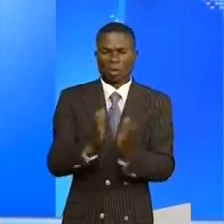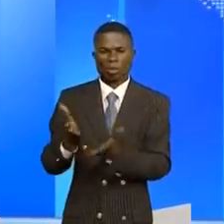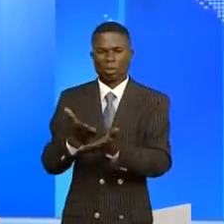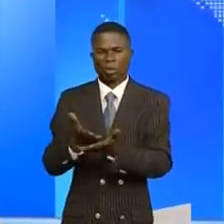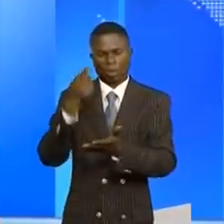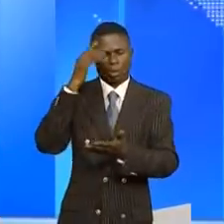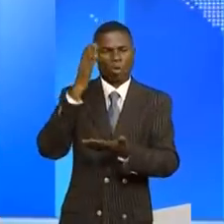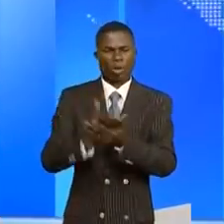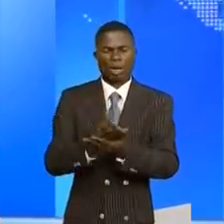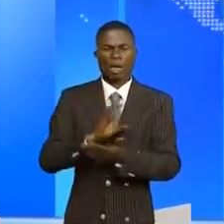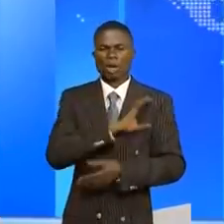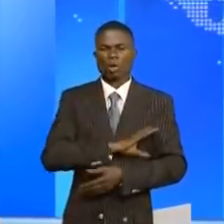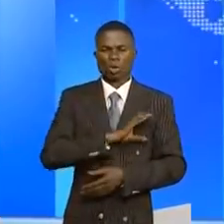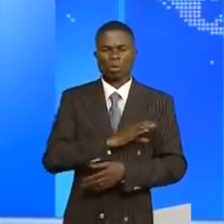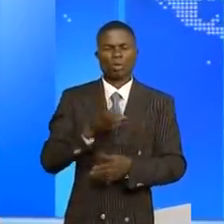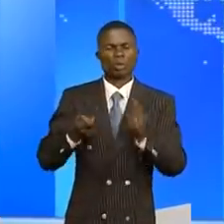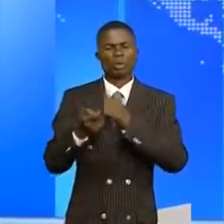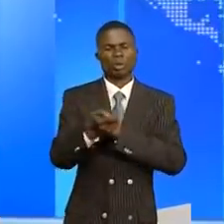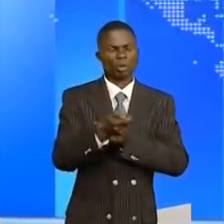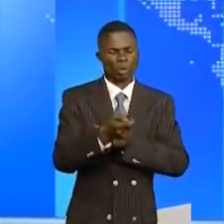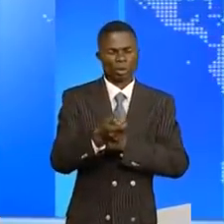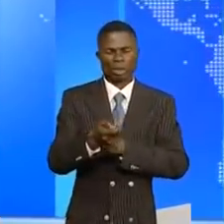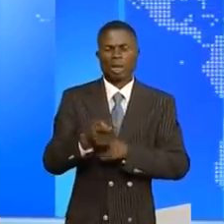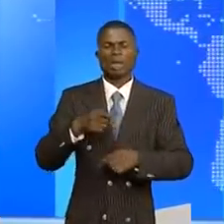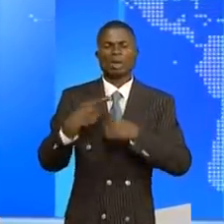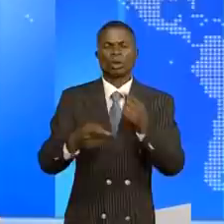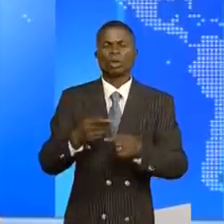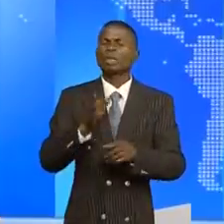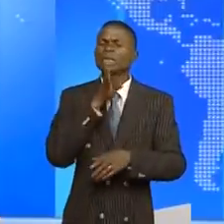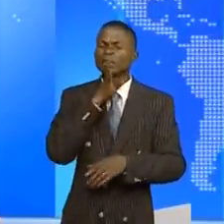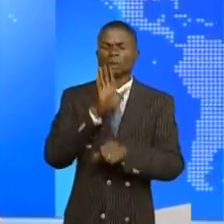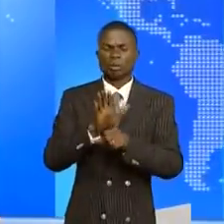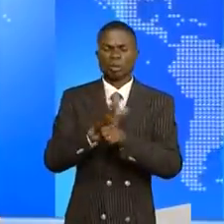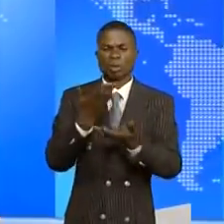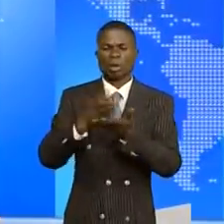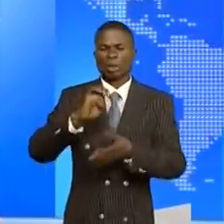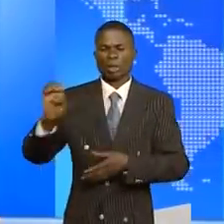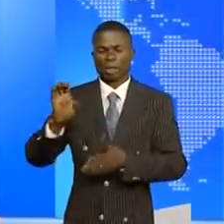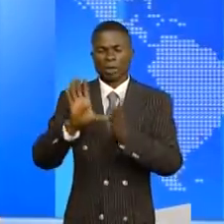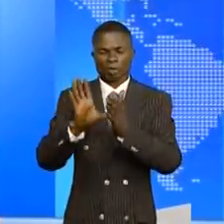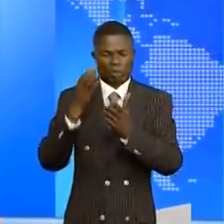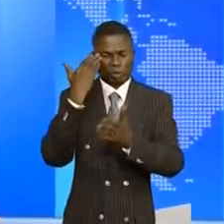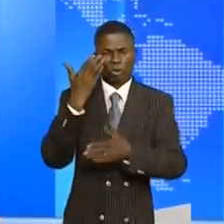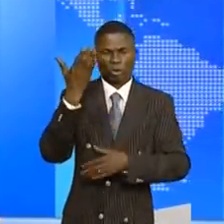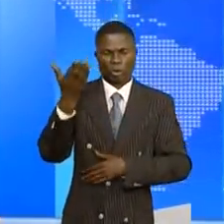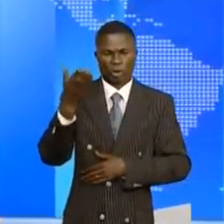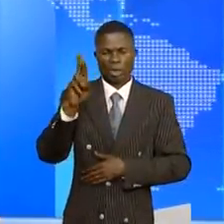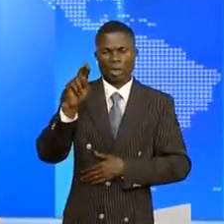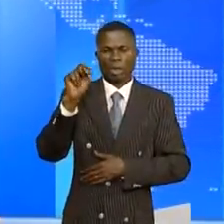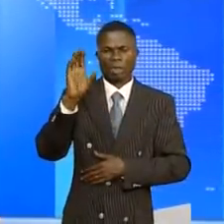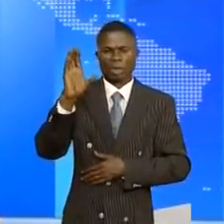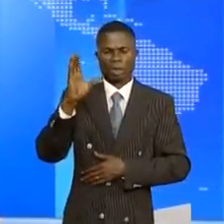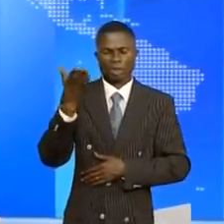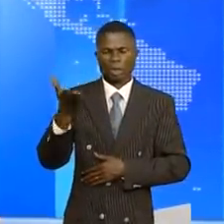pour mettre fin à ces tueries qui n'ont que trop duré, suivant cette chronique de la rédaction d